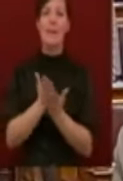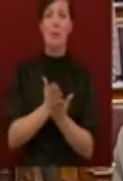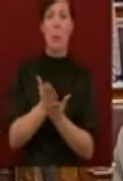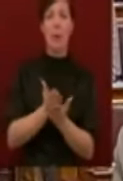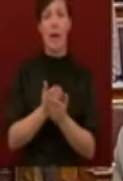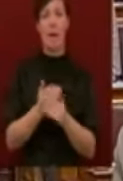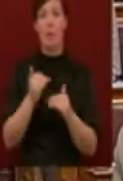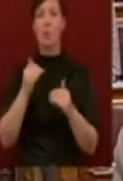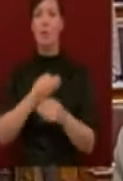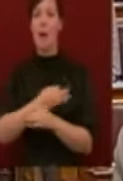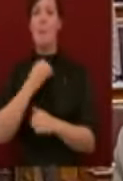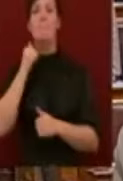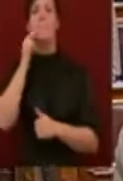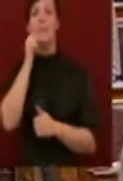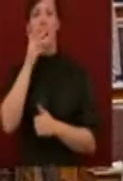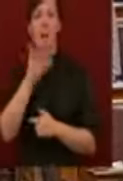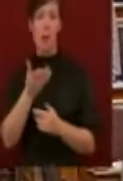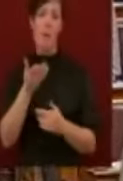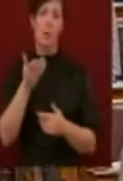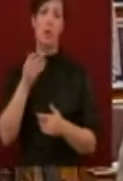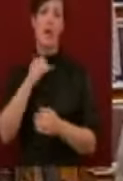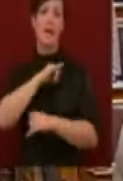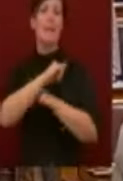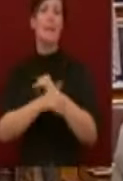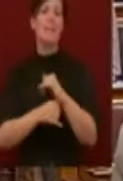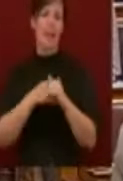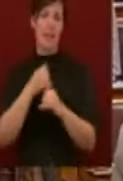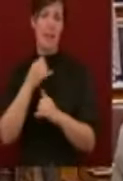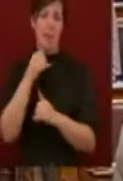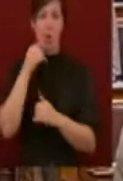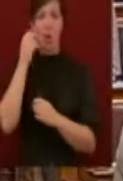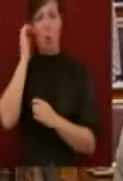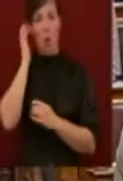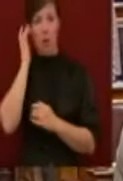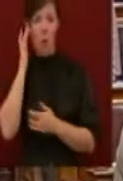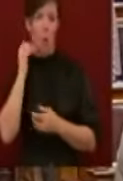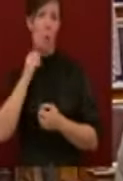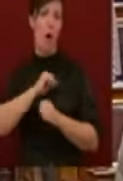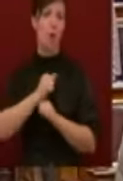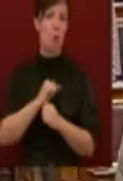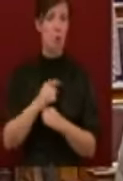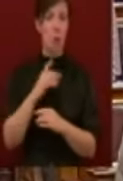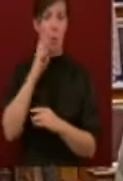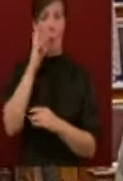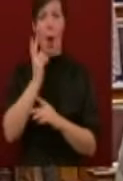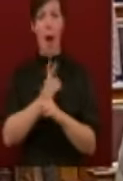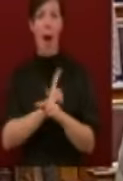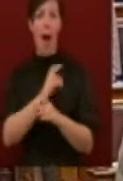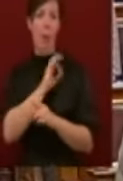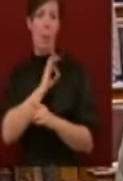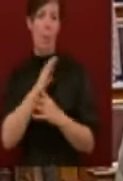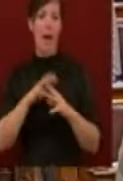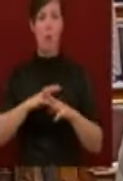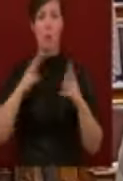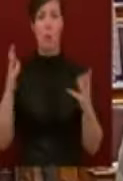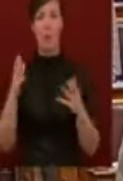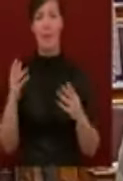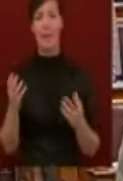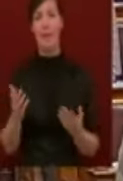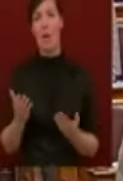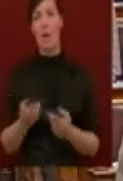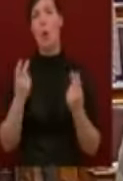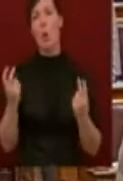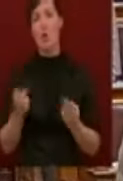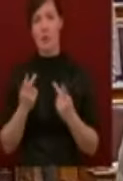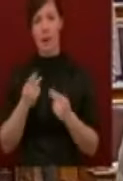napi kenyérgondokkal küzdködő állampolgárok tömegét könnyebben, kényelmesebben tudja majd kormányozni. De ez óriási